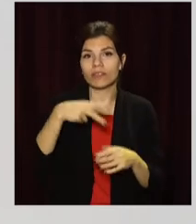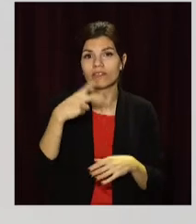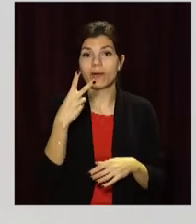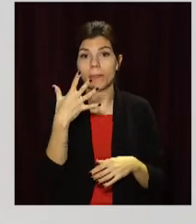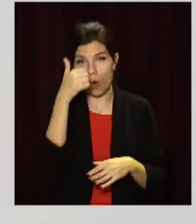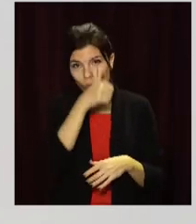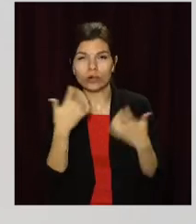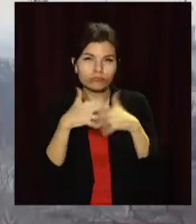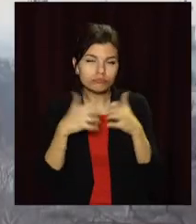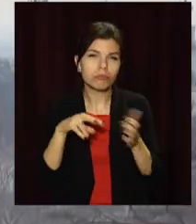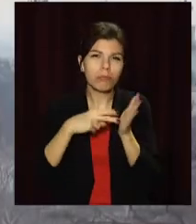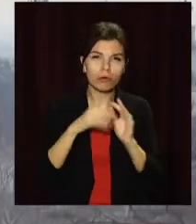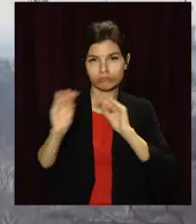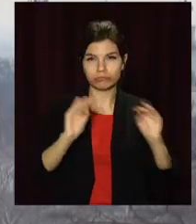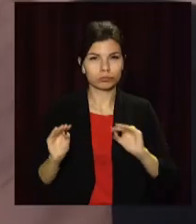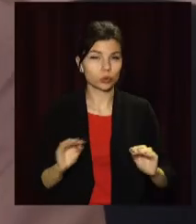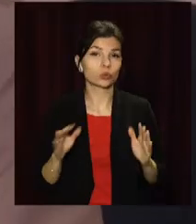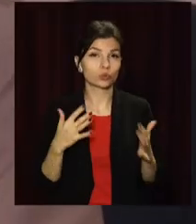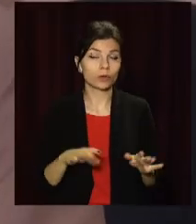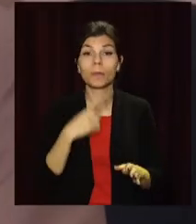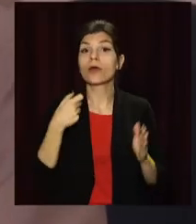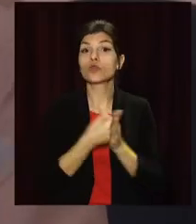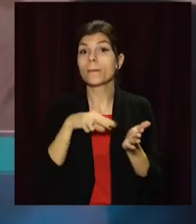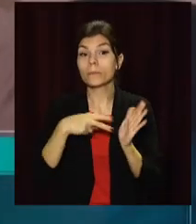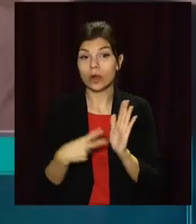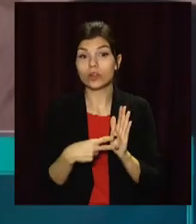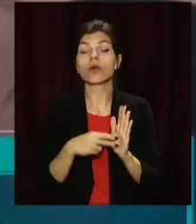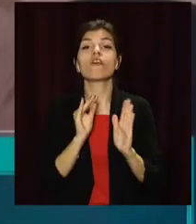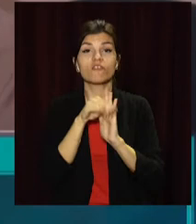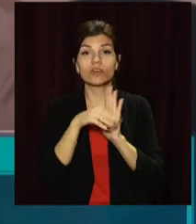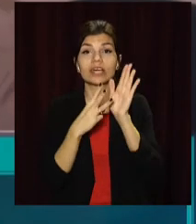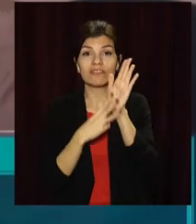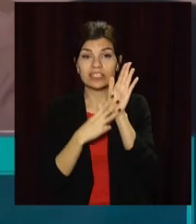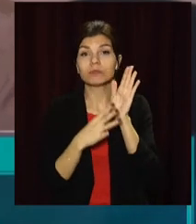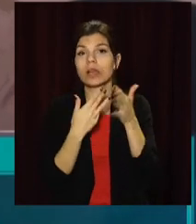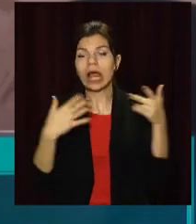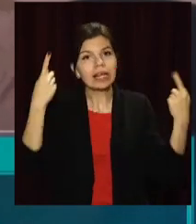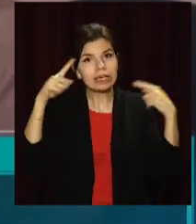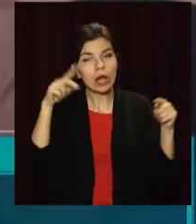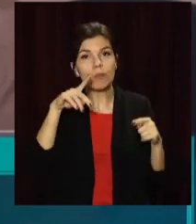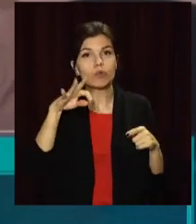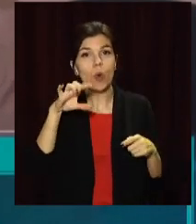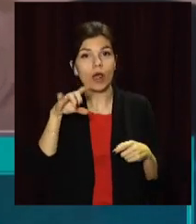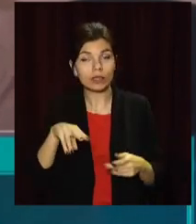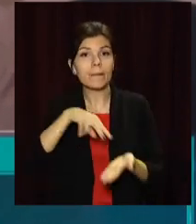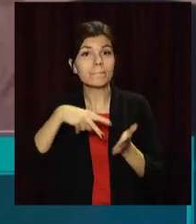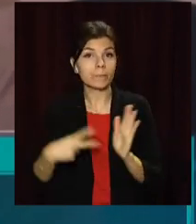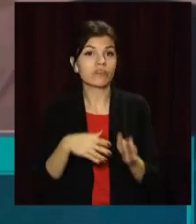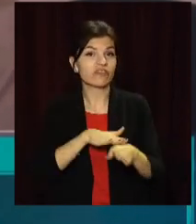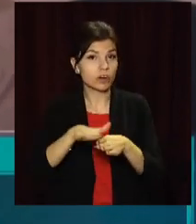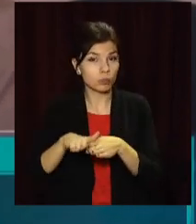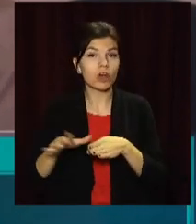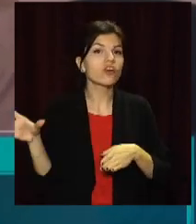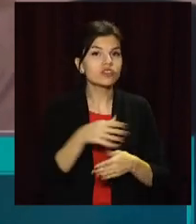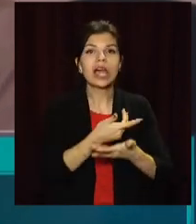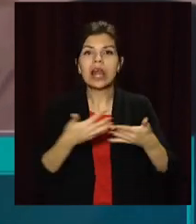року. До плану включені 80 проєктів, які плануються реалізувати в усіх